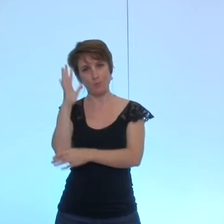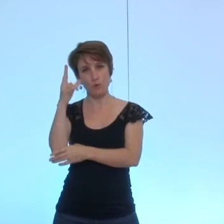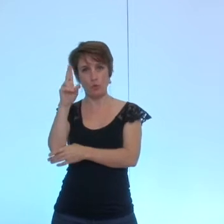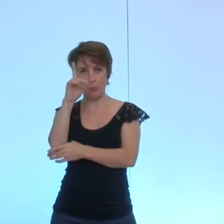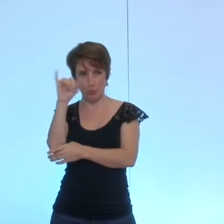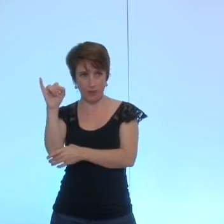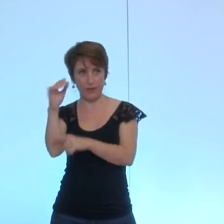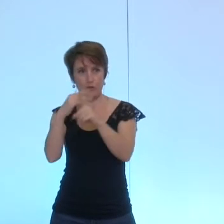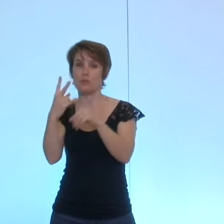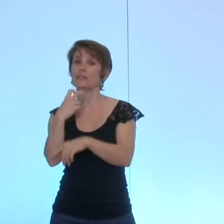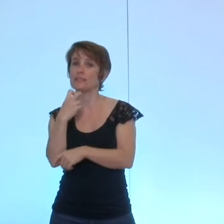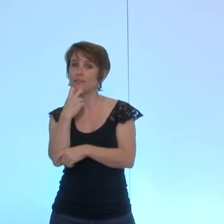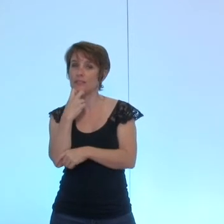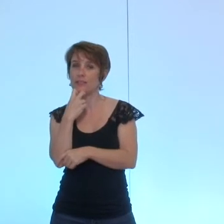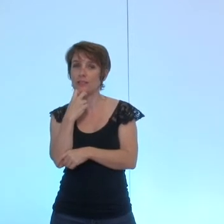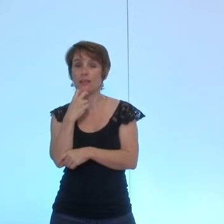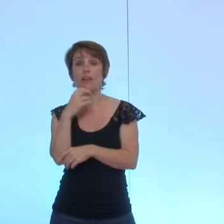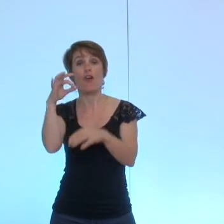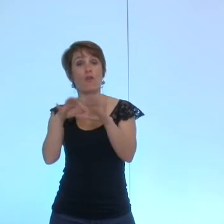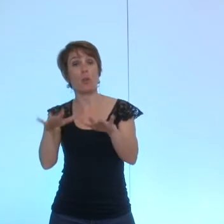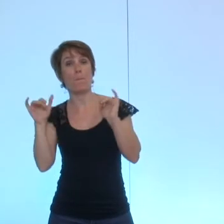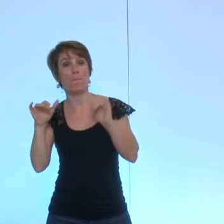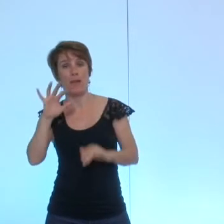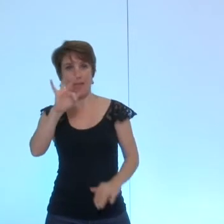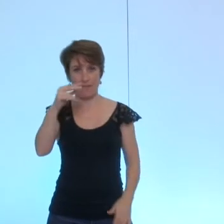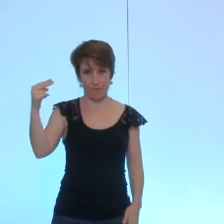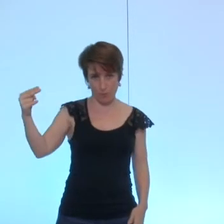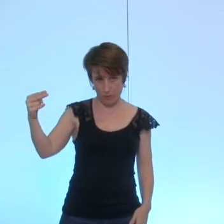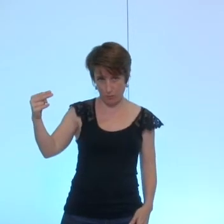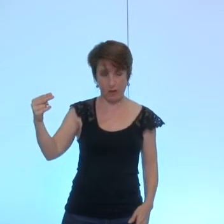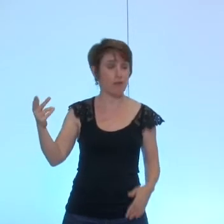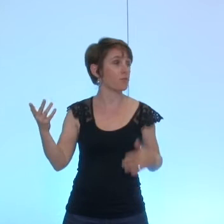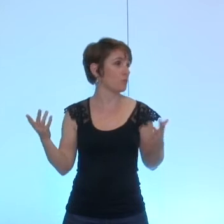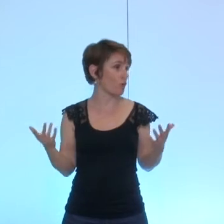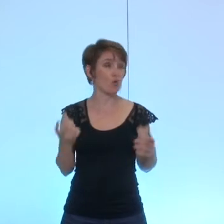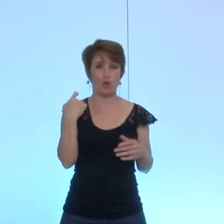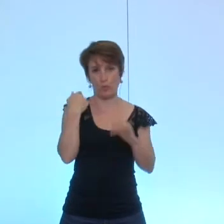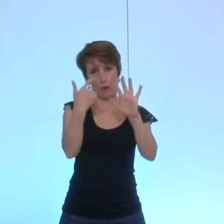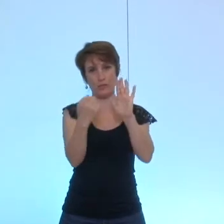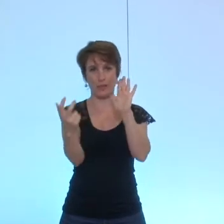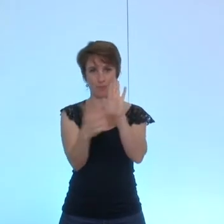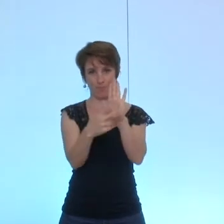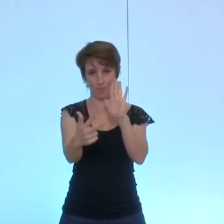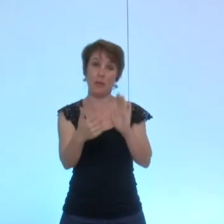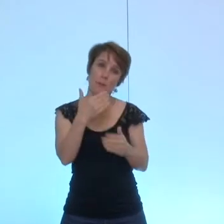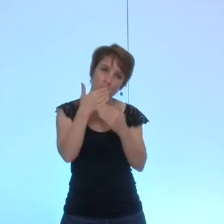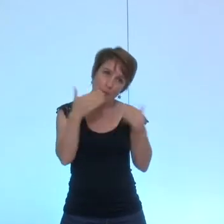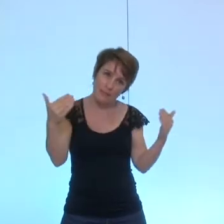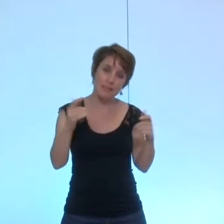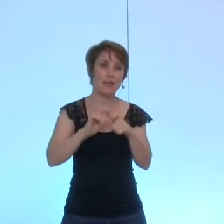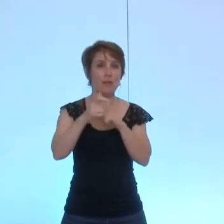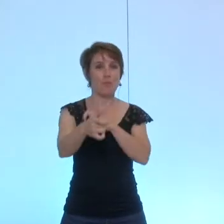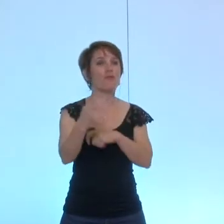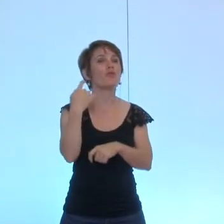UMP-UDI Société Civile qui s'abstient le Front National cette délibération numéro 7 est donc adoptée je vous remercie nous